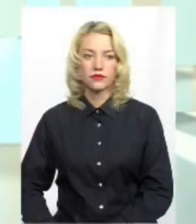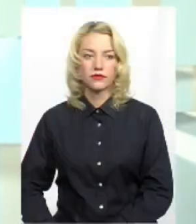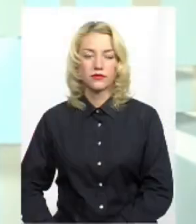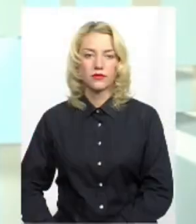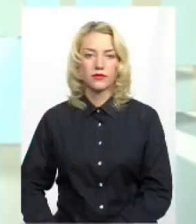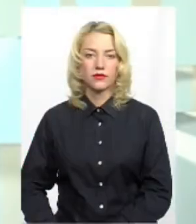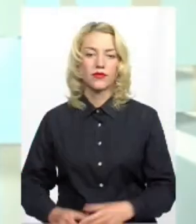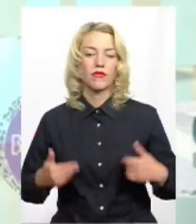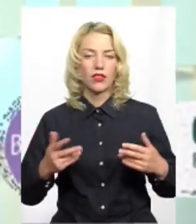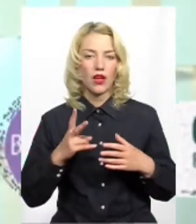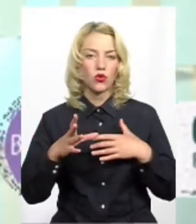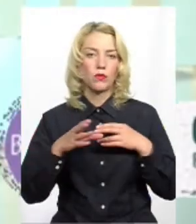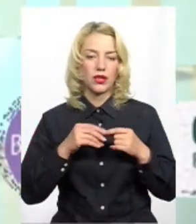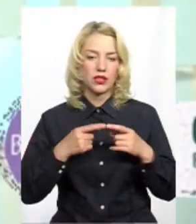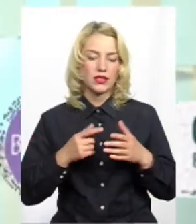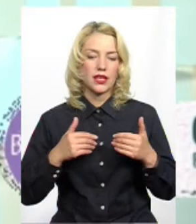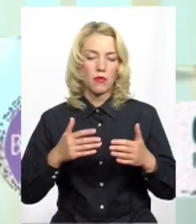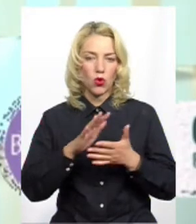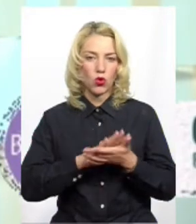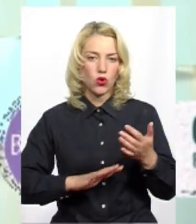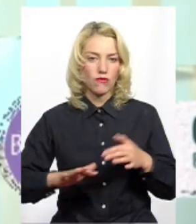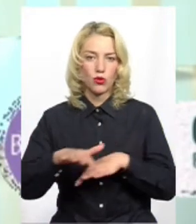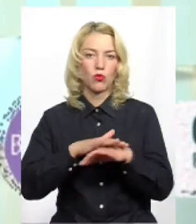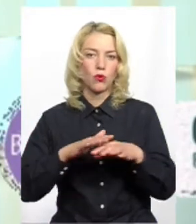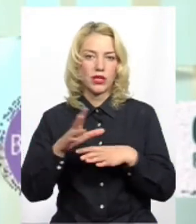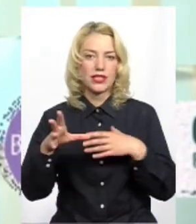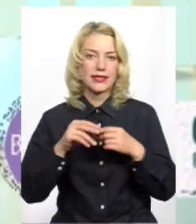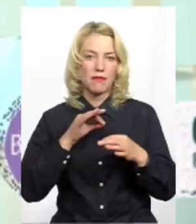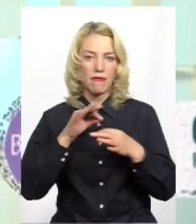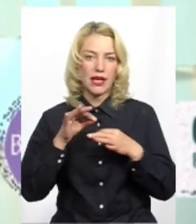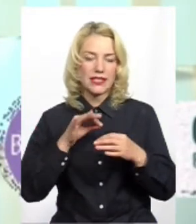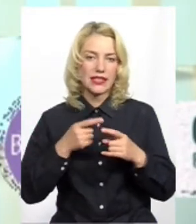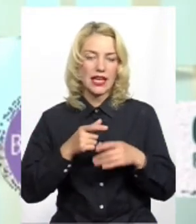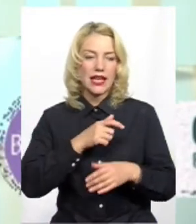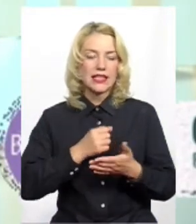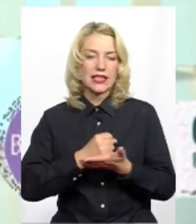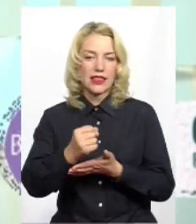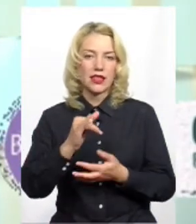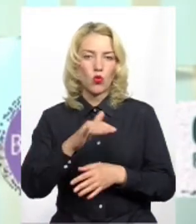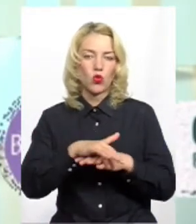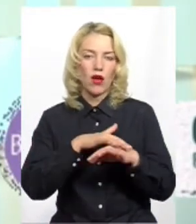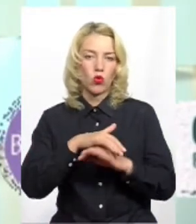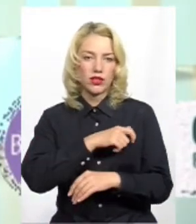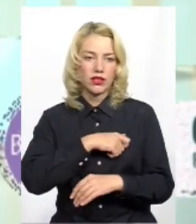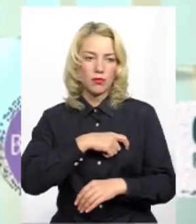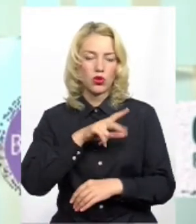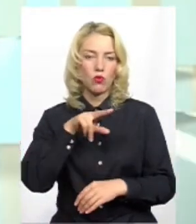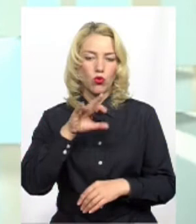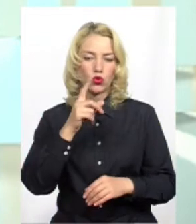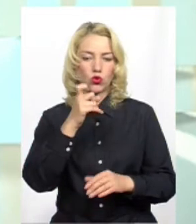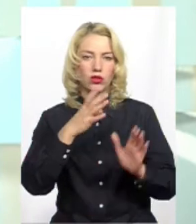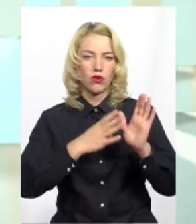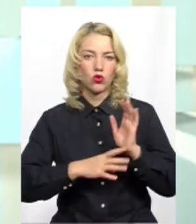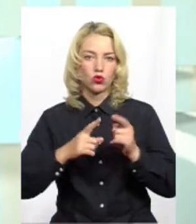Вітаю всіх, хто приєднався. Продовжуємо публічні співбесіди з кандидатами у народні депутати по 190